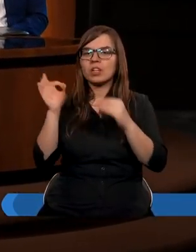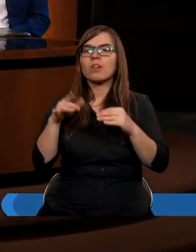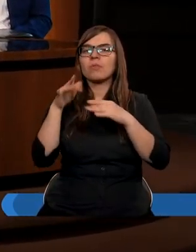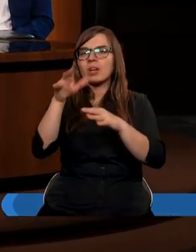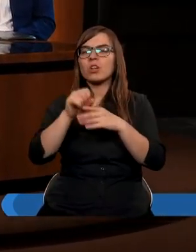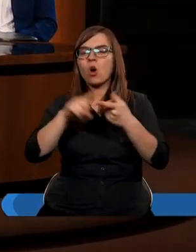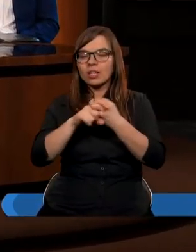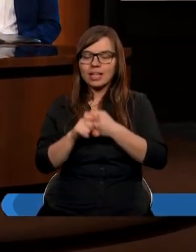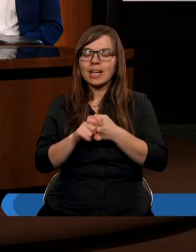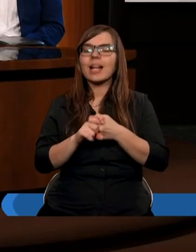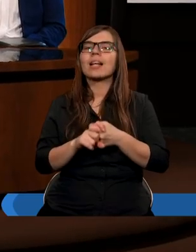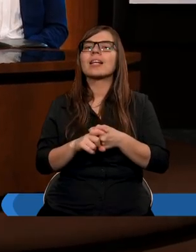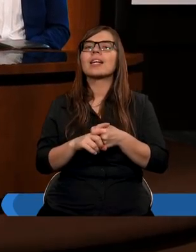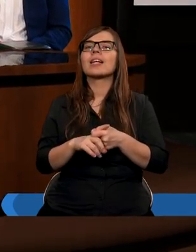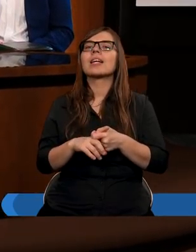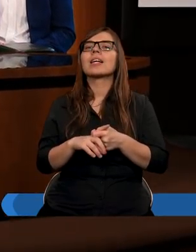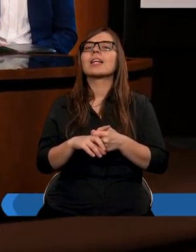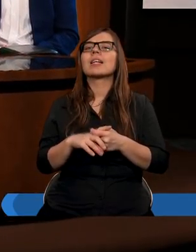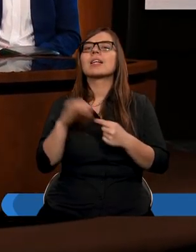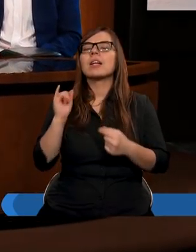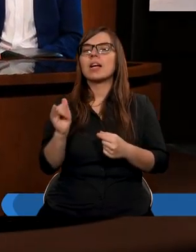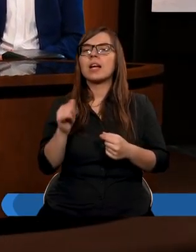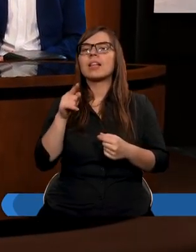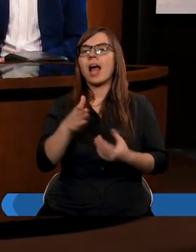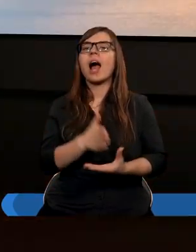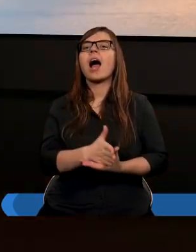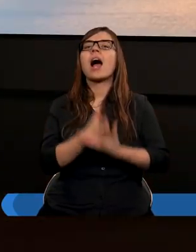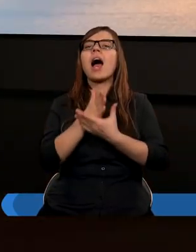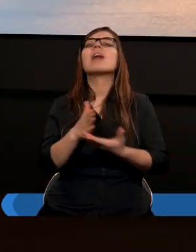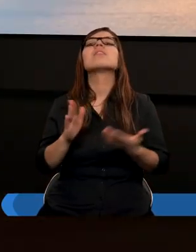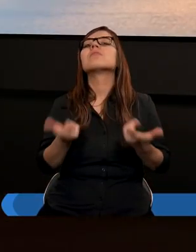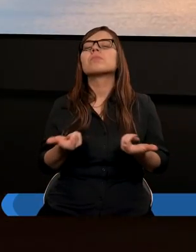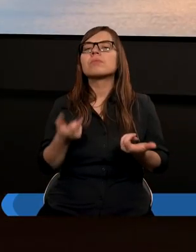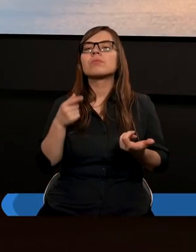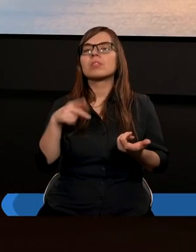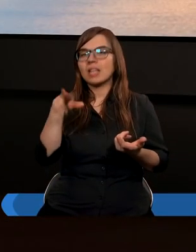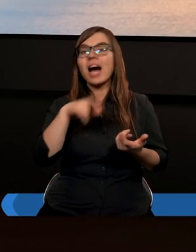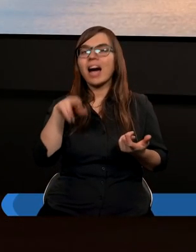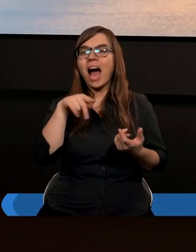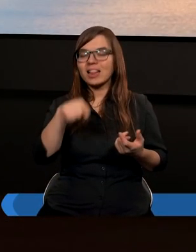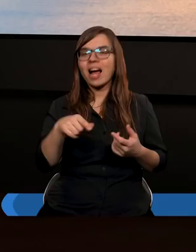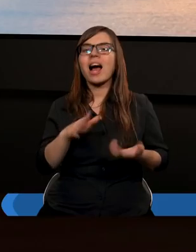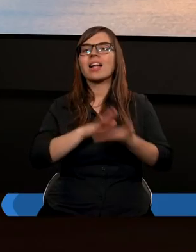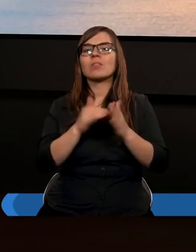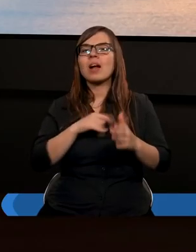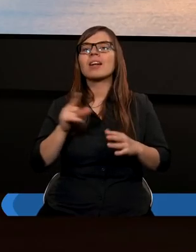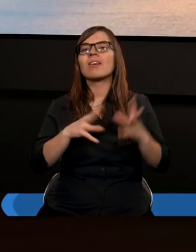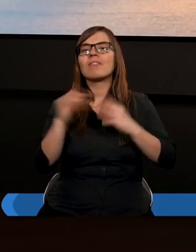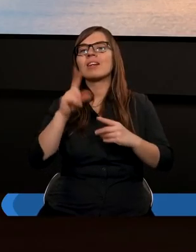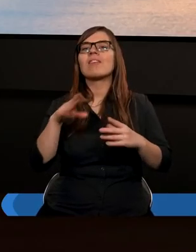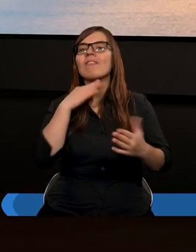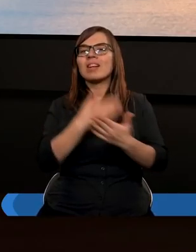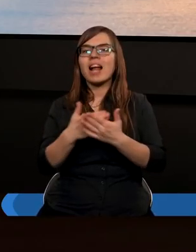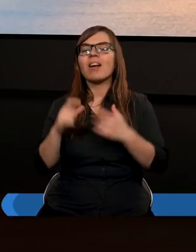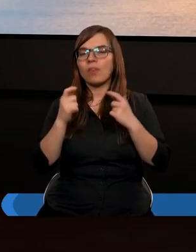diecezji i ta rada składa się w większości z wyznawców, a nie